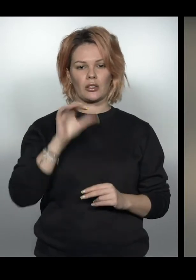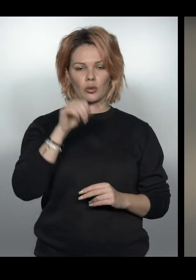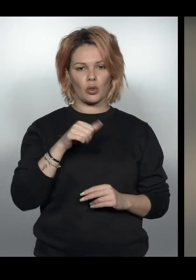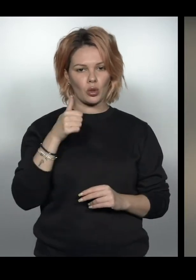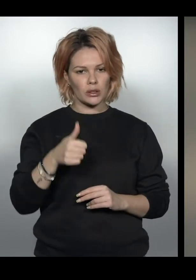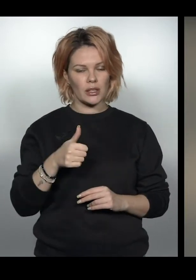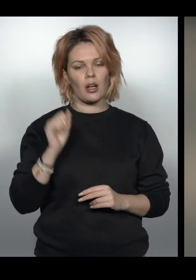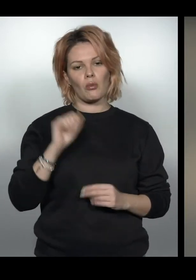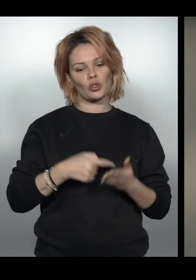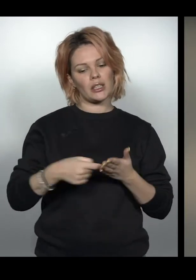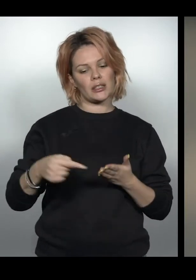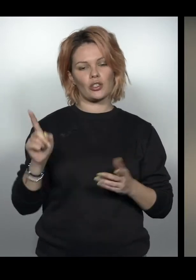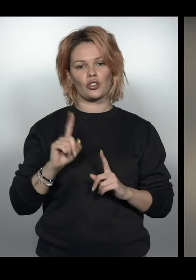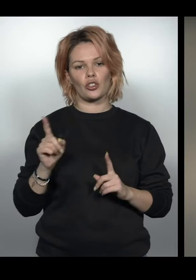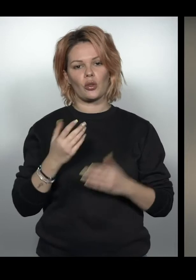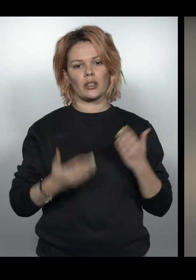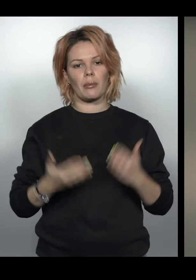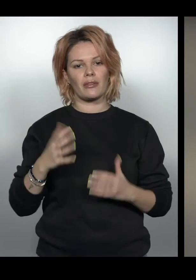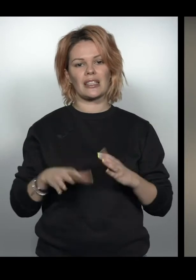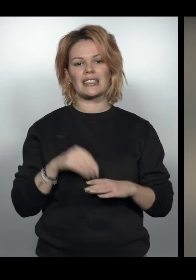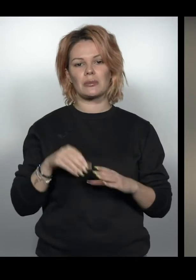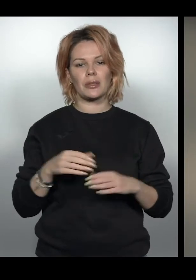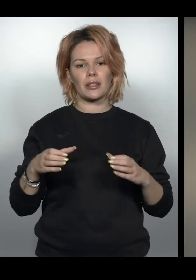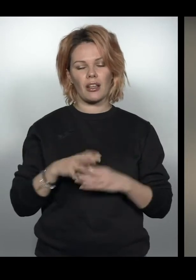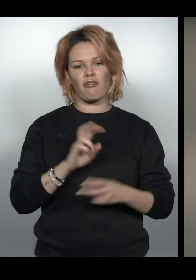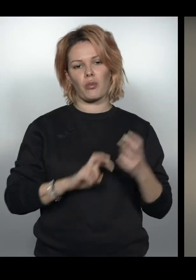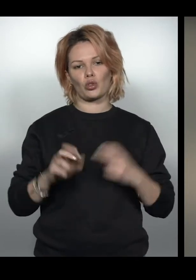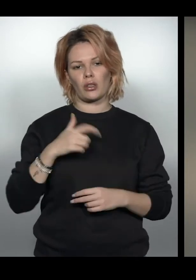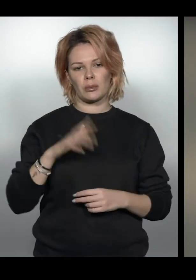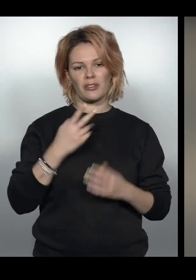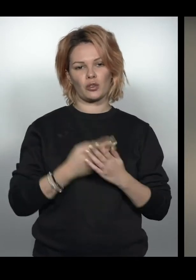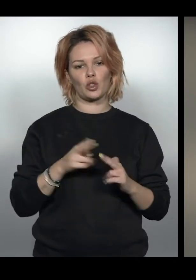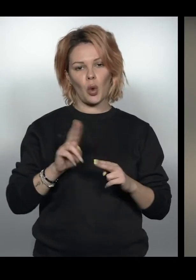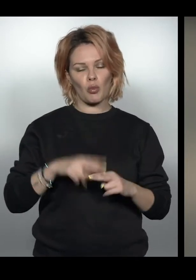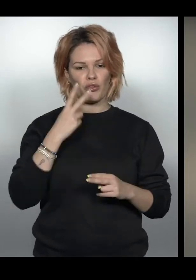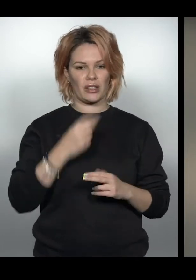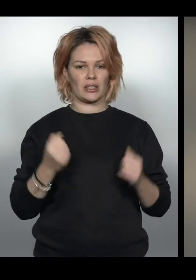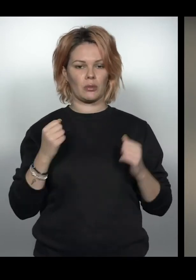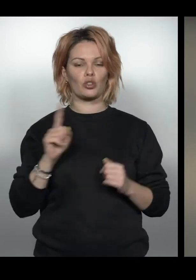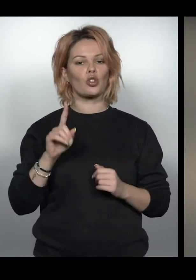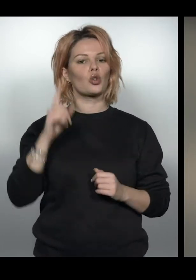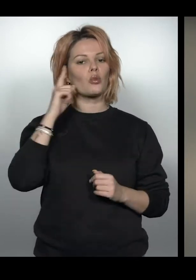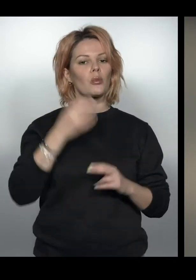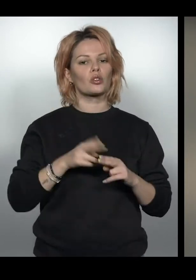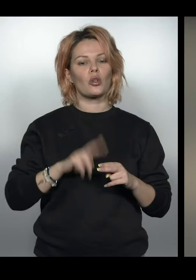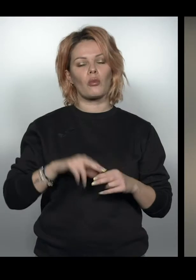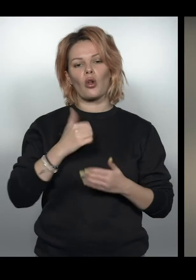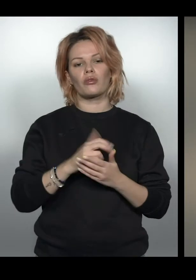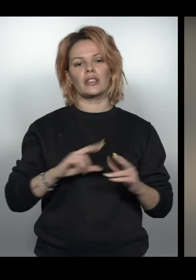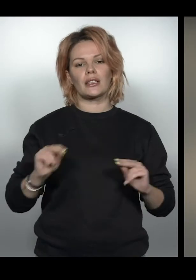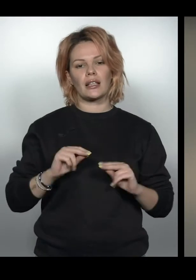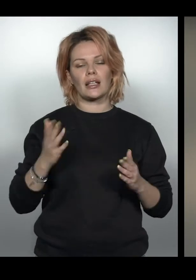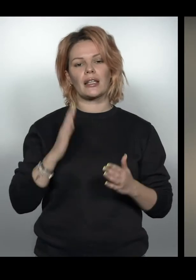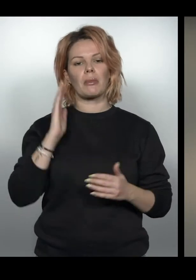році. Втім, можу зазначити, що, напевно, збірна все ще в пошуках себе у цьому воді спорту. Що, думаю, з цього приводу